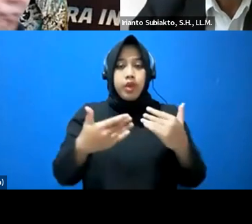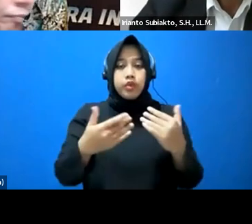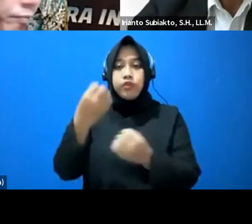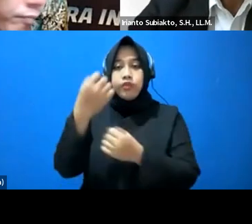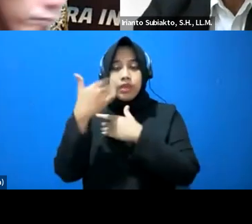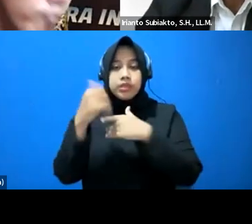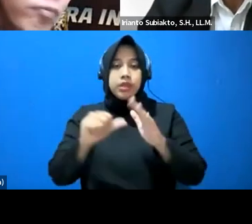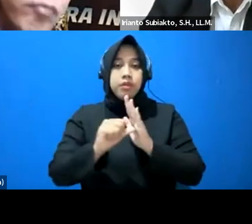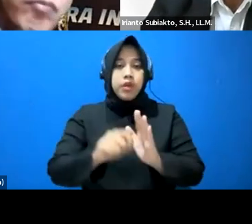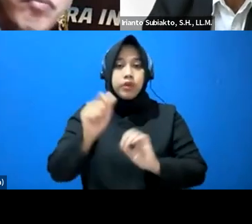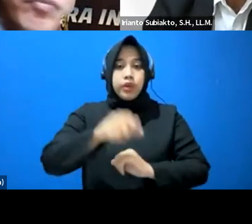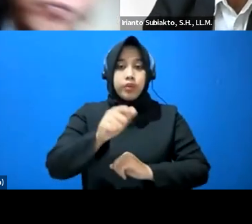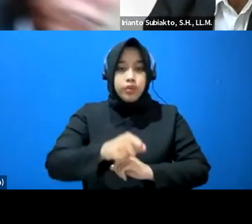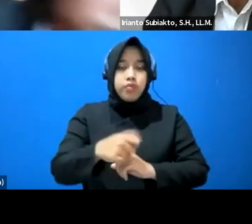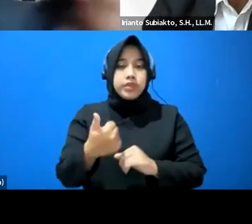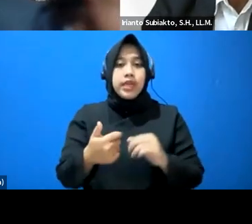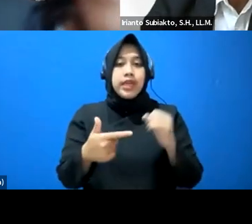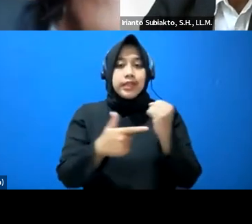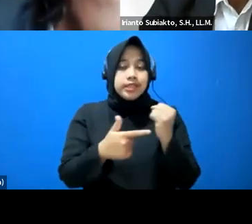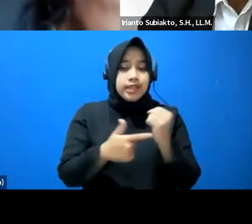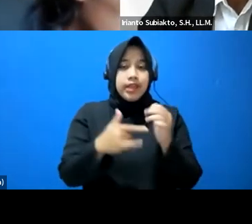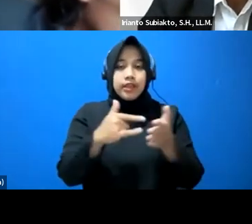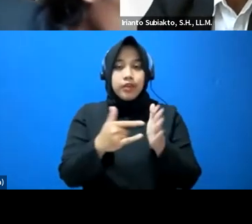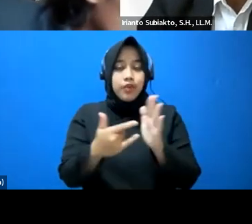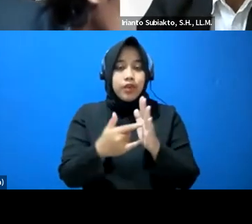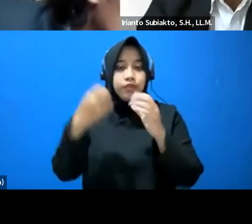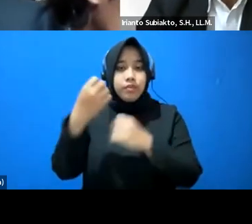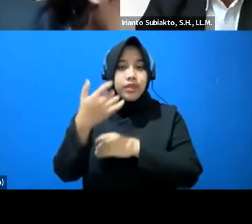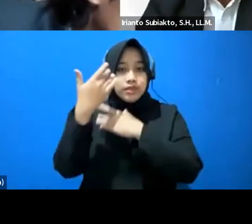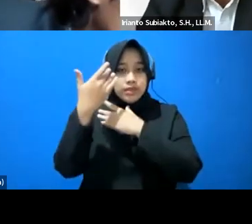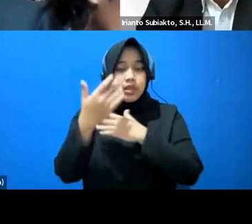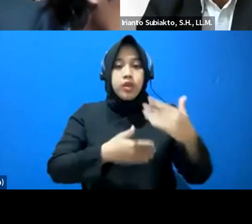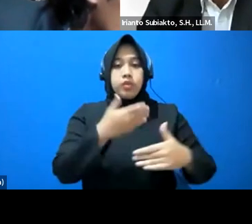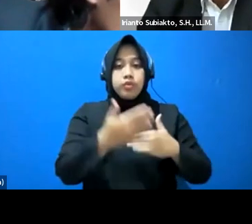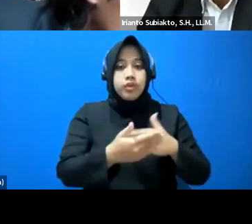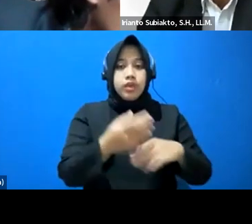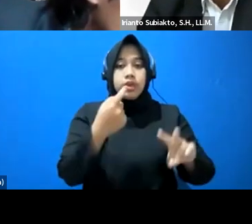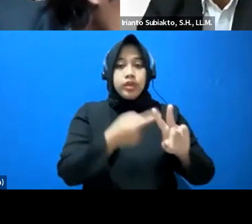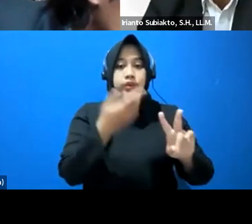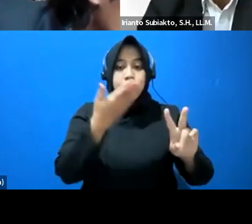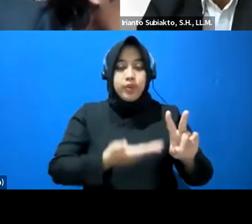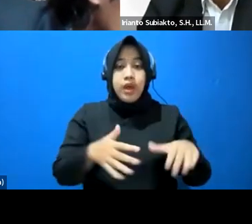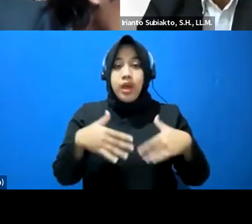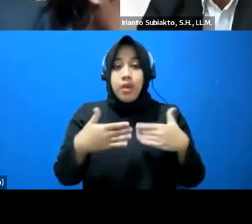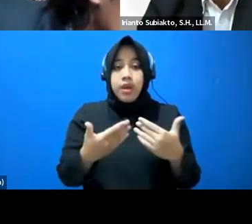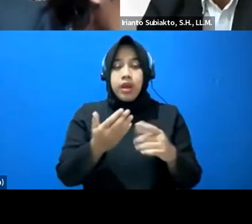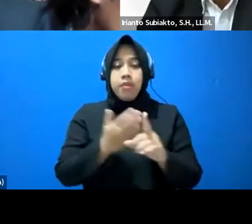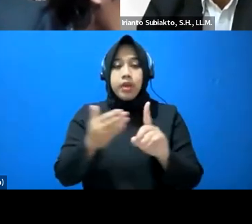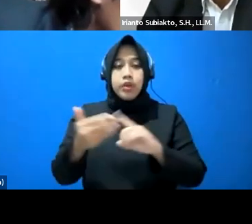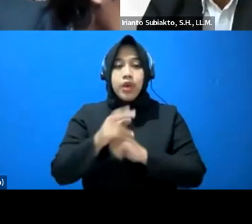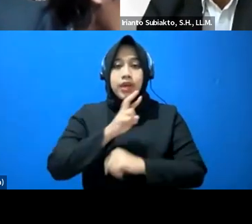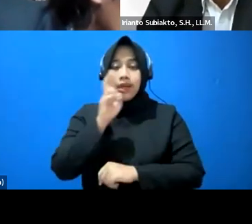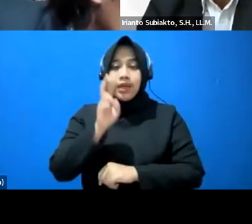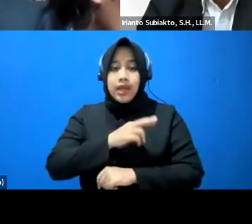dilakukan secara digital melalui teknologi informasi kemudian yang kedua bagaimana perlindungan kerahsiaan data